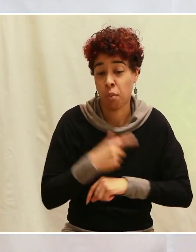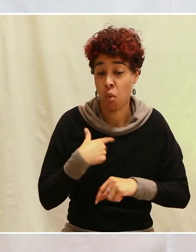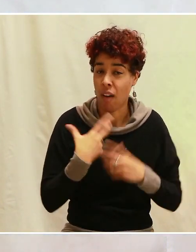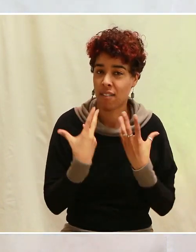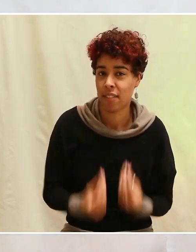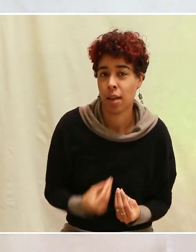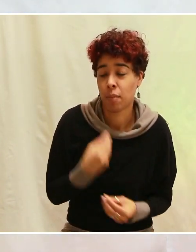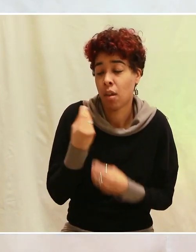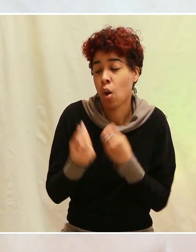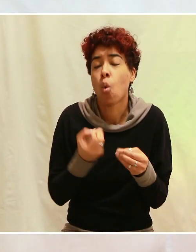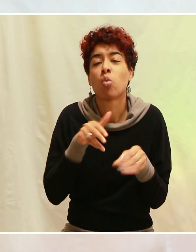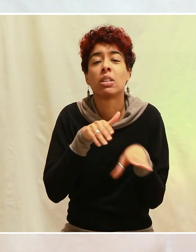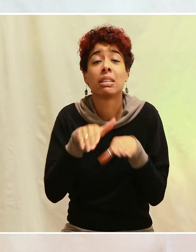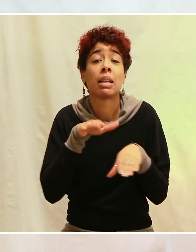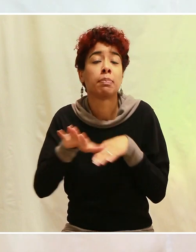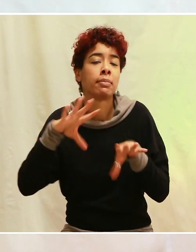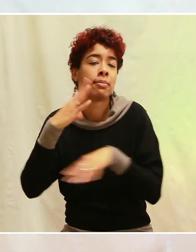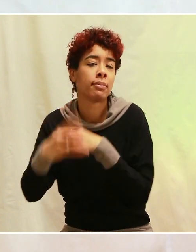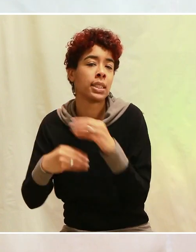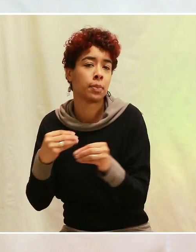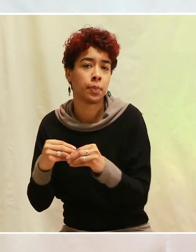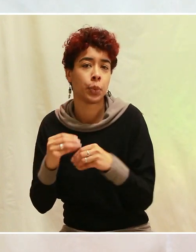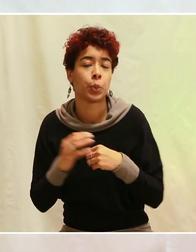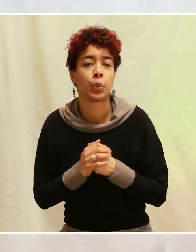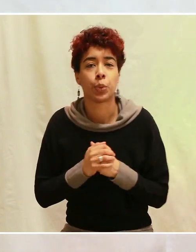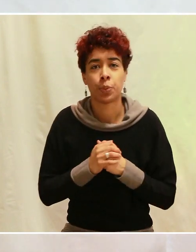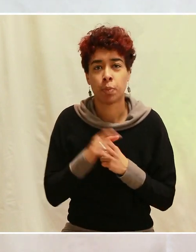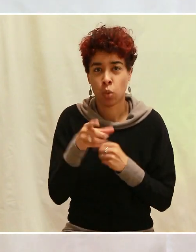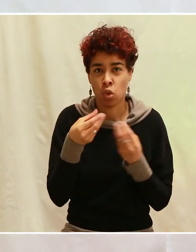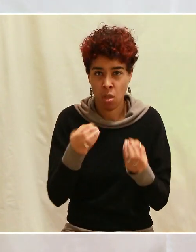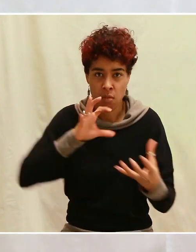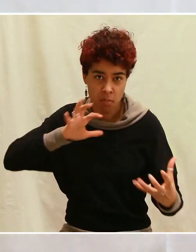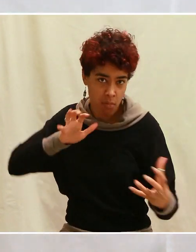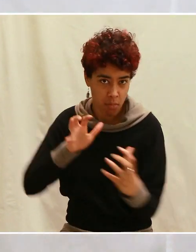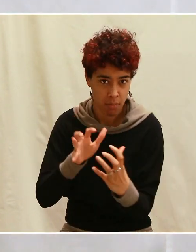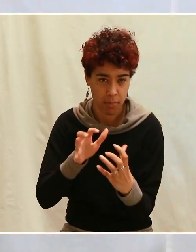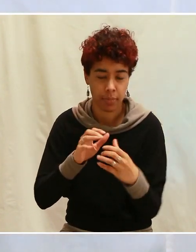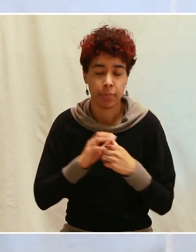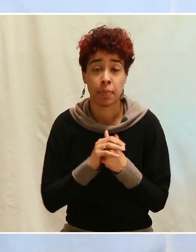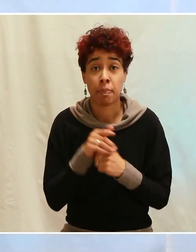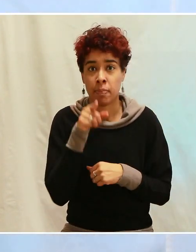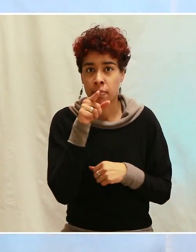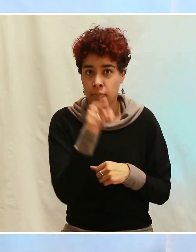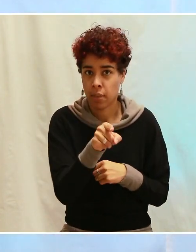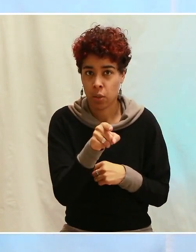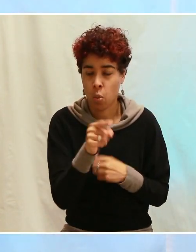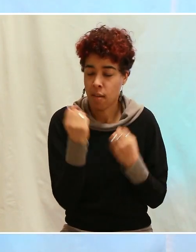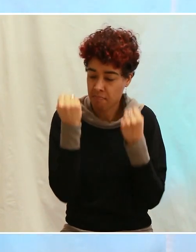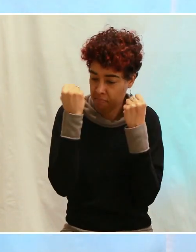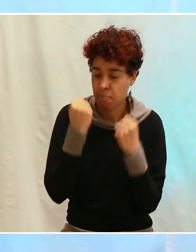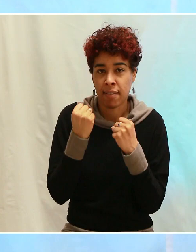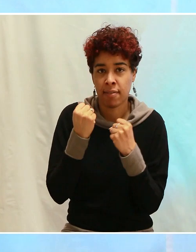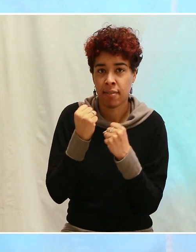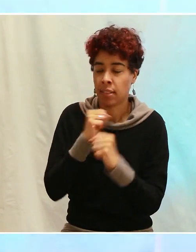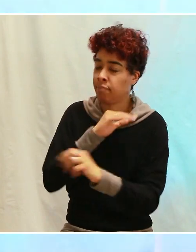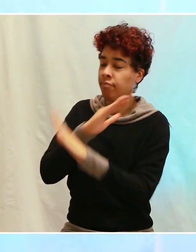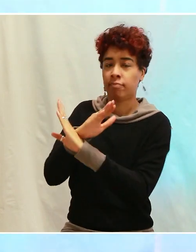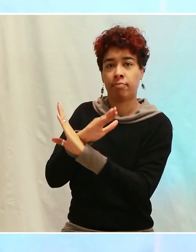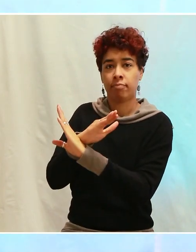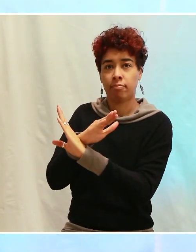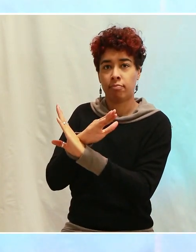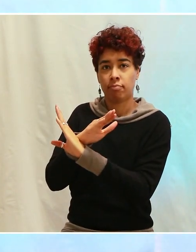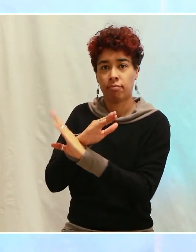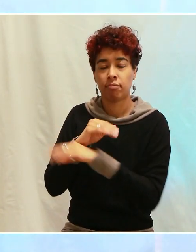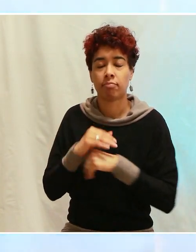ou soit à travers ce système du monde pour te mettre la pression. Mais toi, reste ferme sur les Écritures.